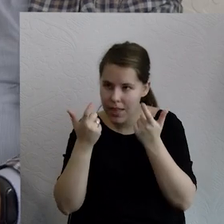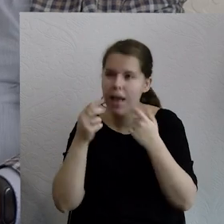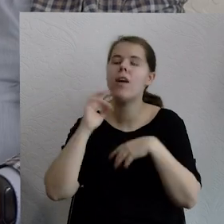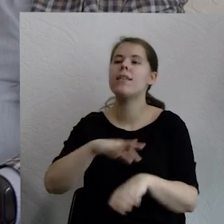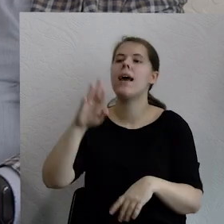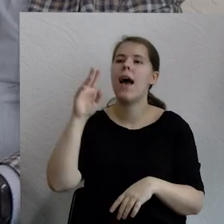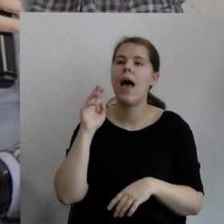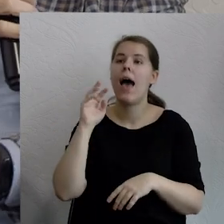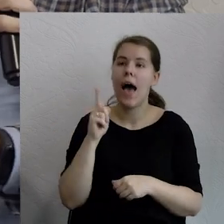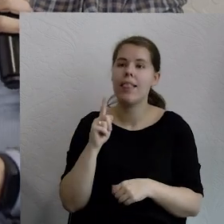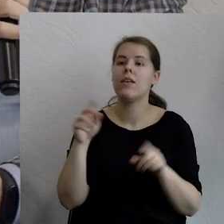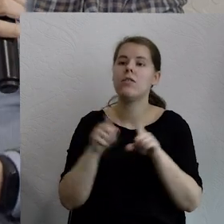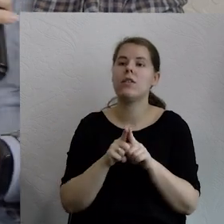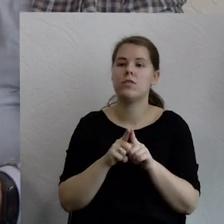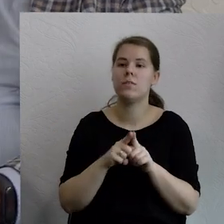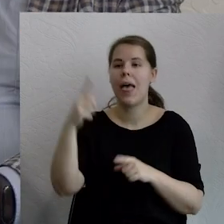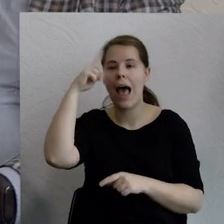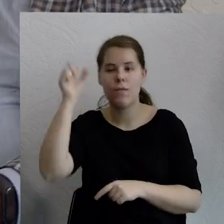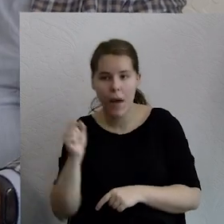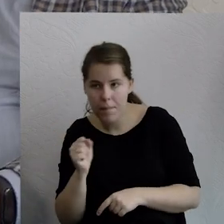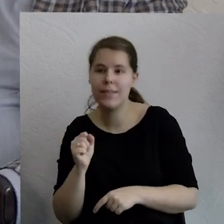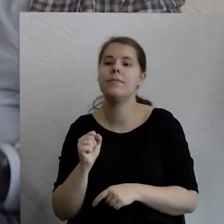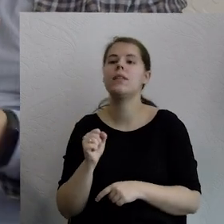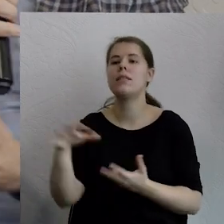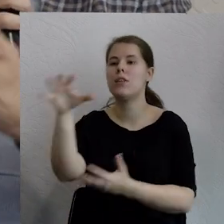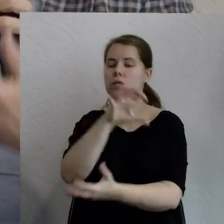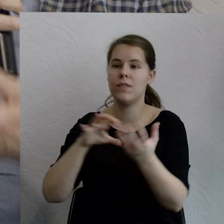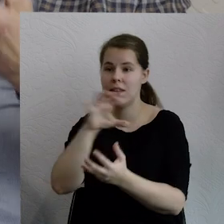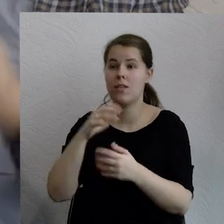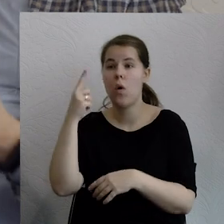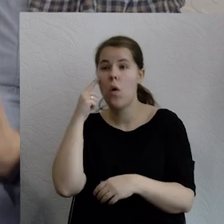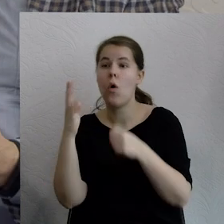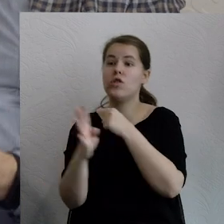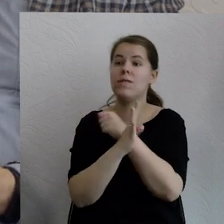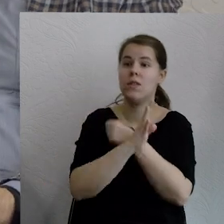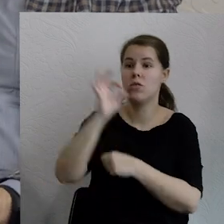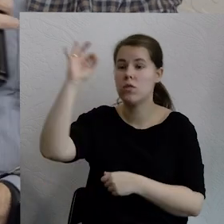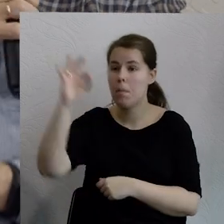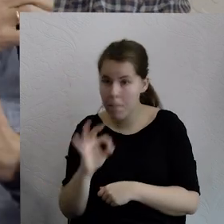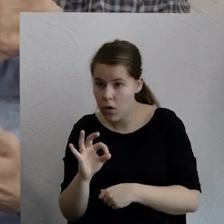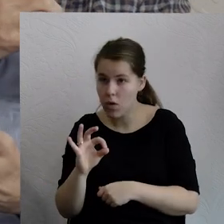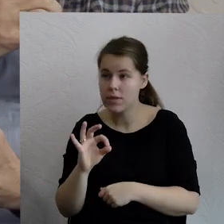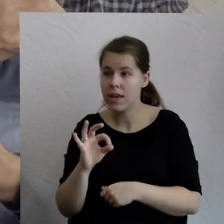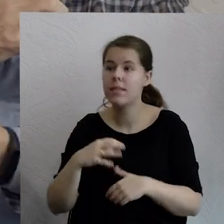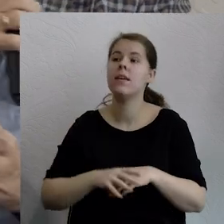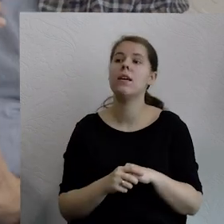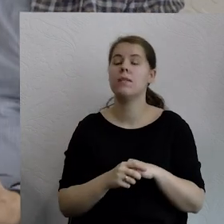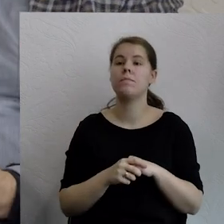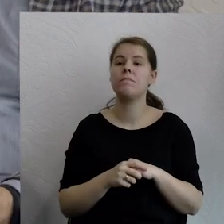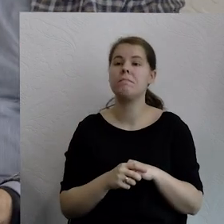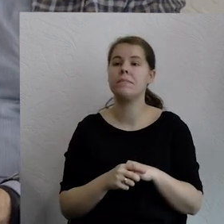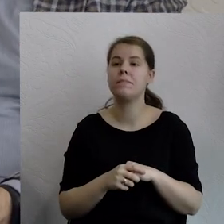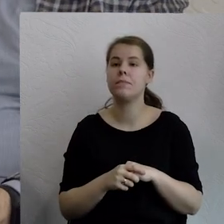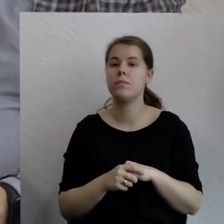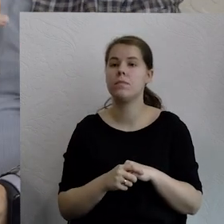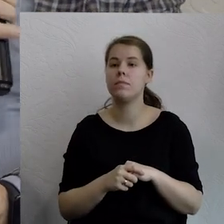minimalnej alfabetyzacji ludzi na świecie przekracza 90%. 90% ludzi przynajmniej umie czytać i pisać. To też jest... nie było